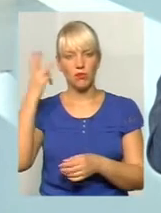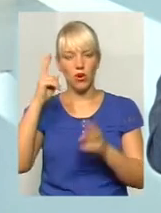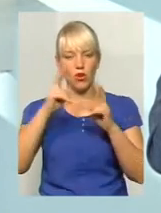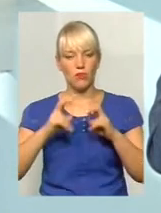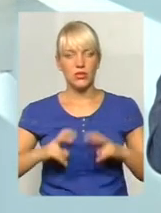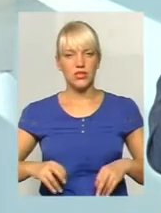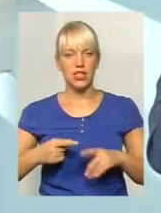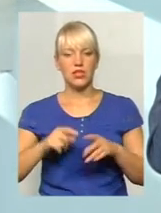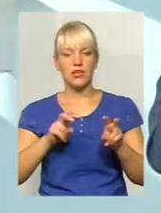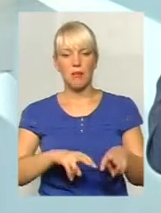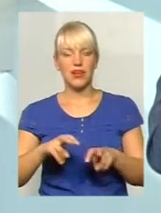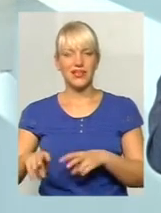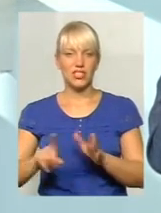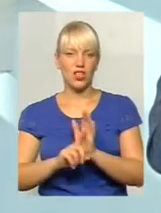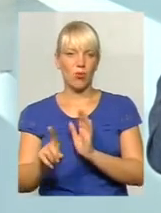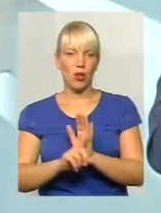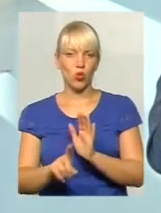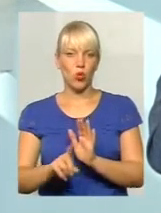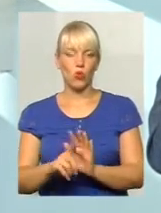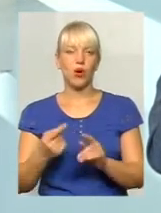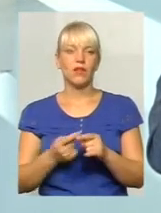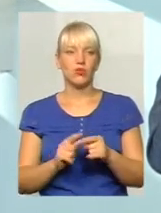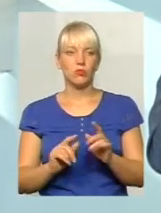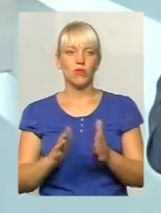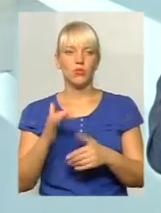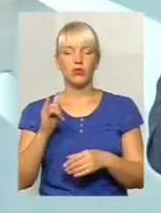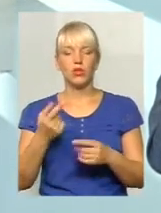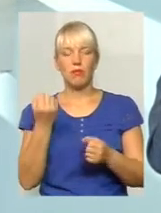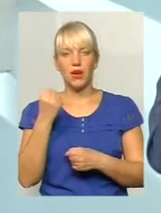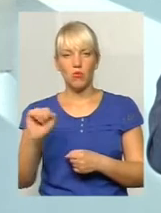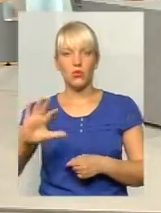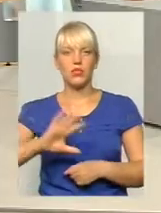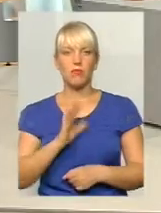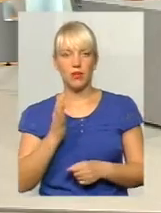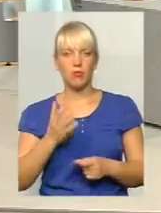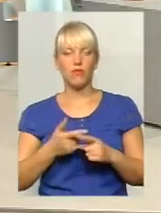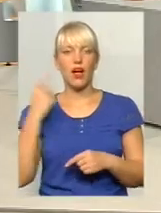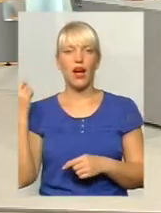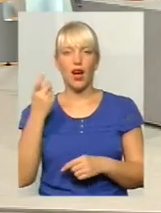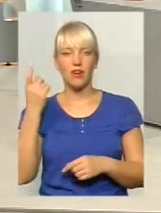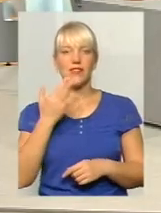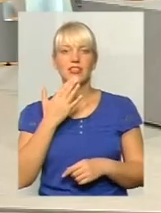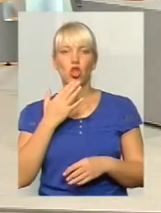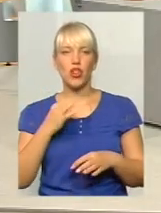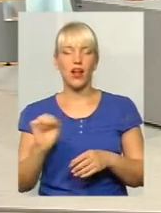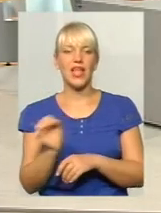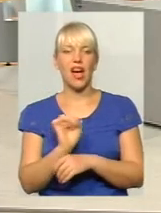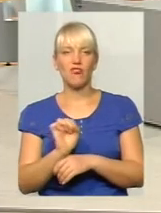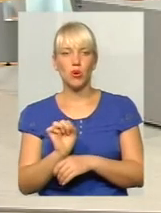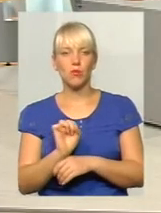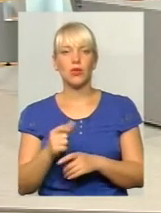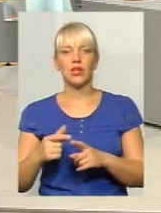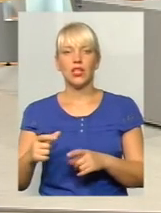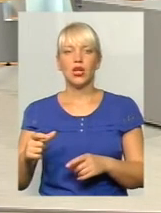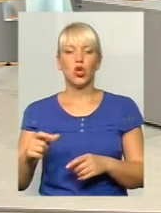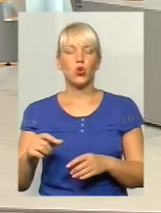пасажиропотоку. В даному випадку переможцем був Харківський національний автомобільний автодорожній